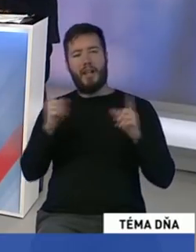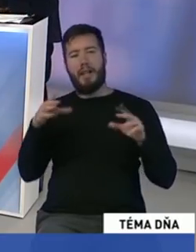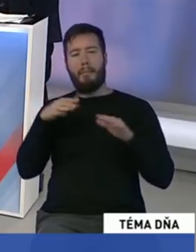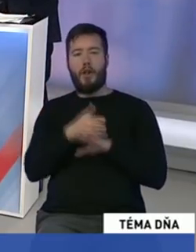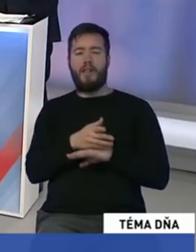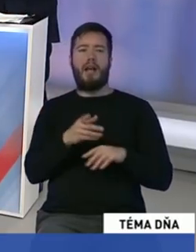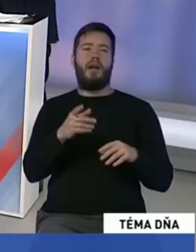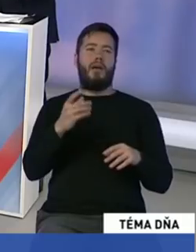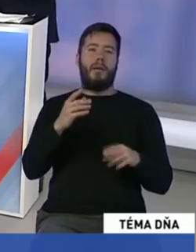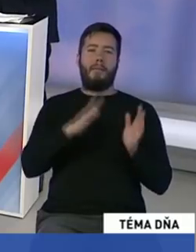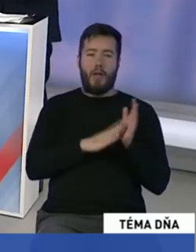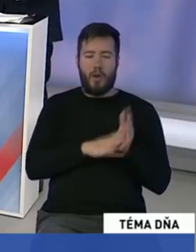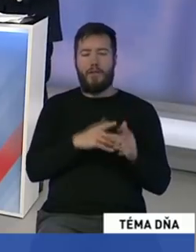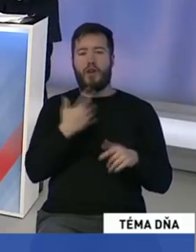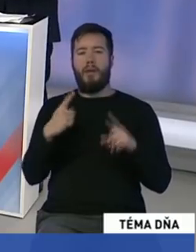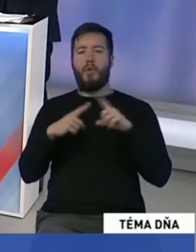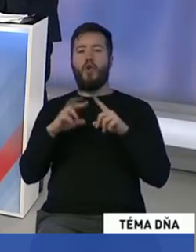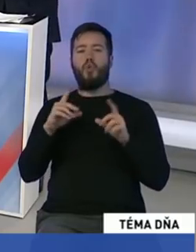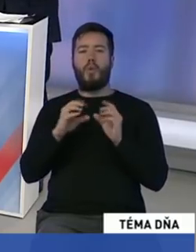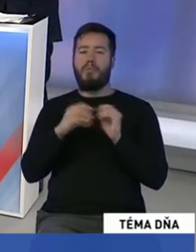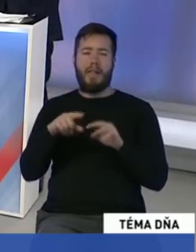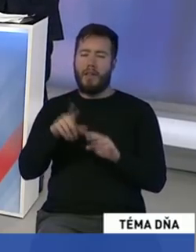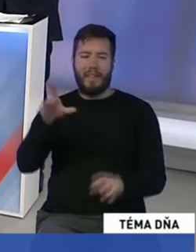milionár Truban, nevedia, čo to je obec zadarmo.